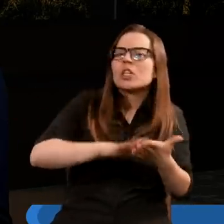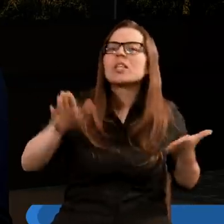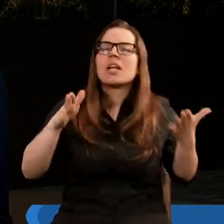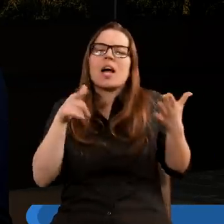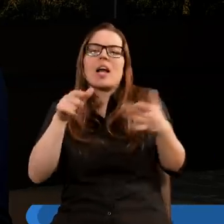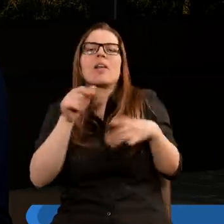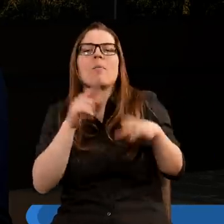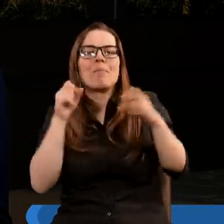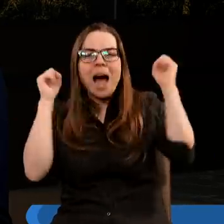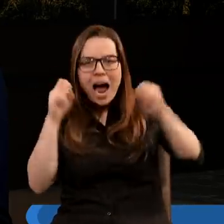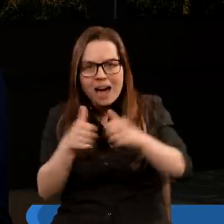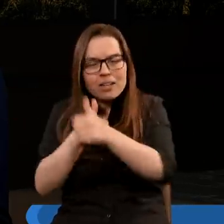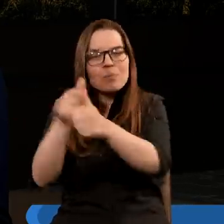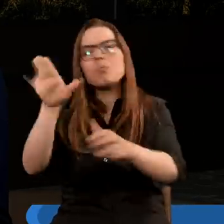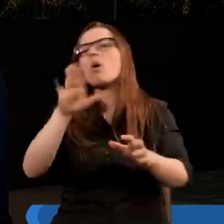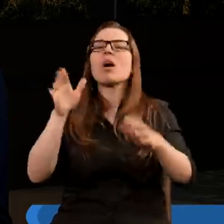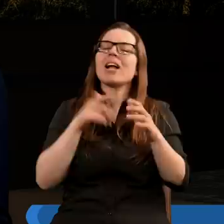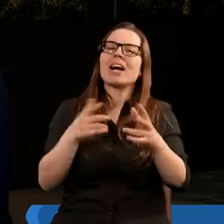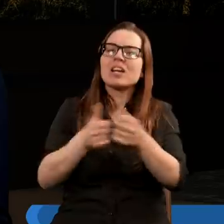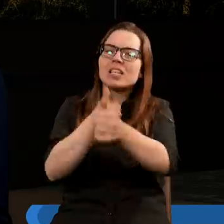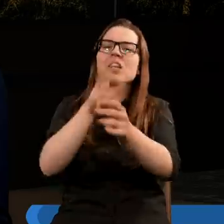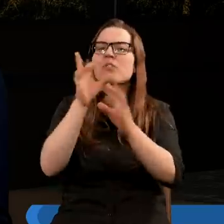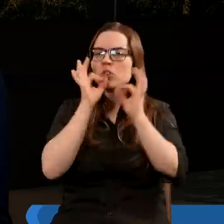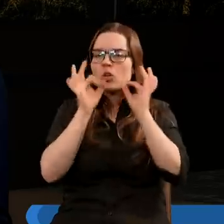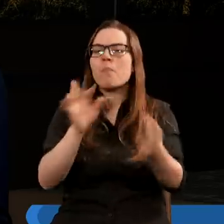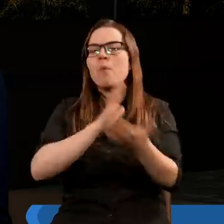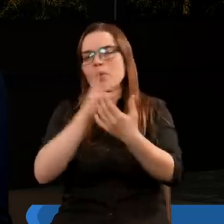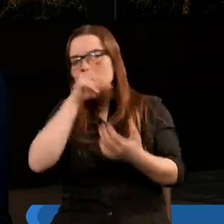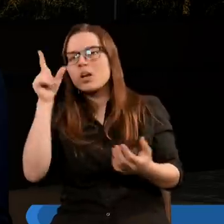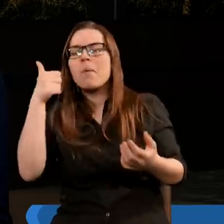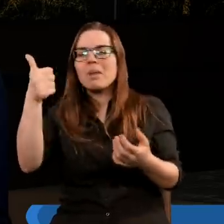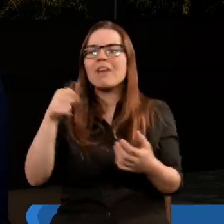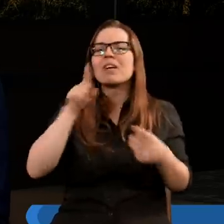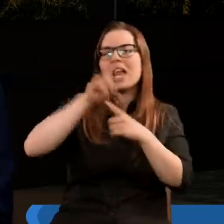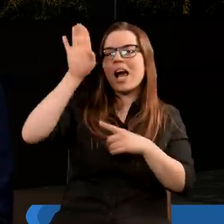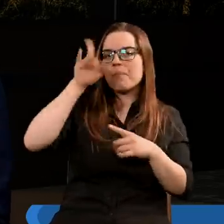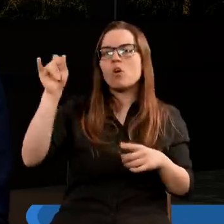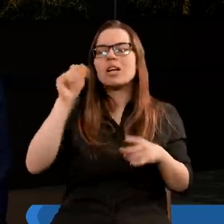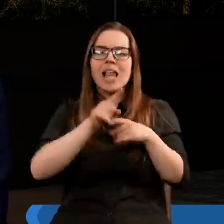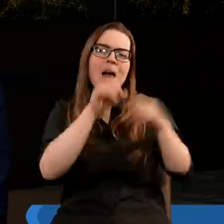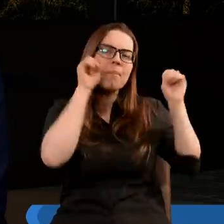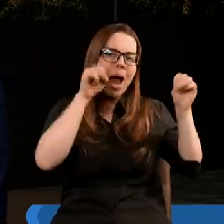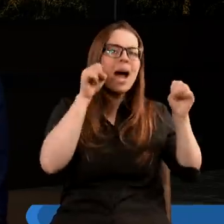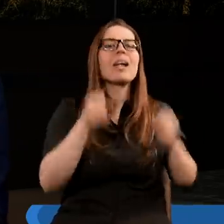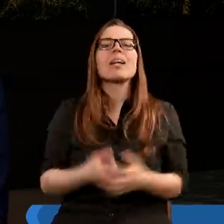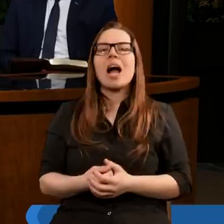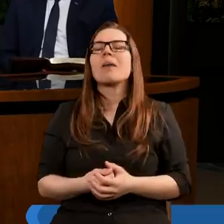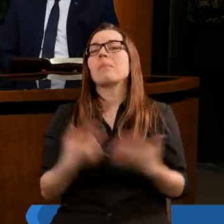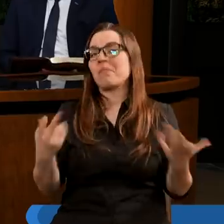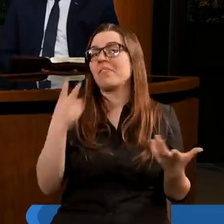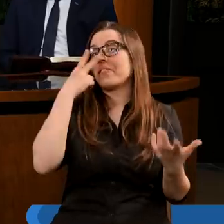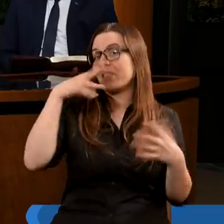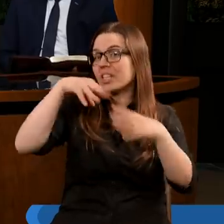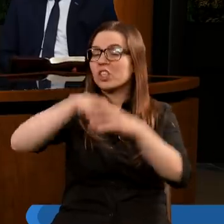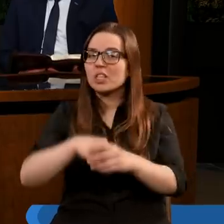podążają oni za barankiem, dokądkolwiek idzie, zostali oni wykonili pomiędzy ludzi, jako pierwociny dla Boga i dla baranka. Więc tutaj widzimy,